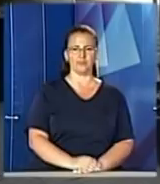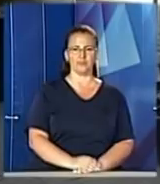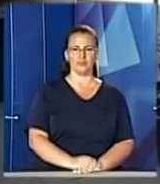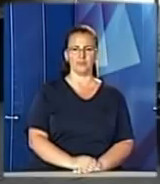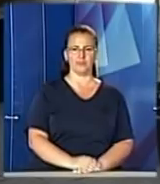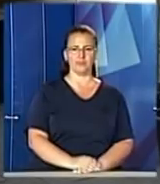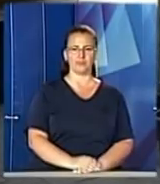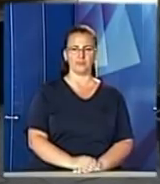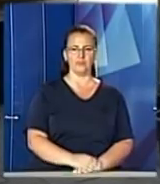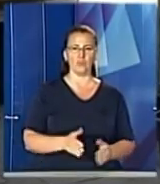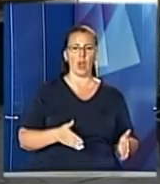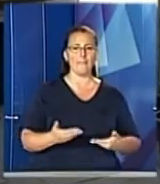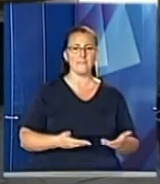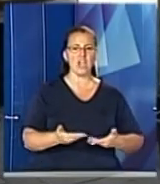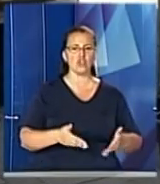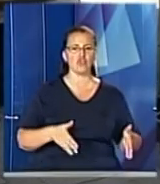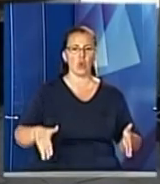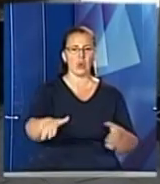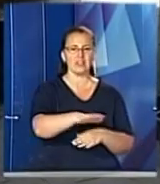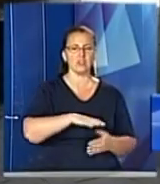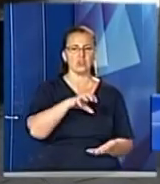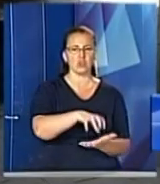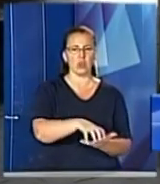В пішохідній зоні досить мало дерев.